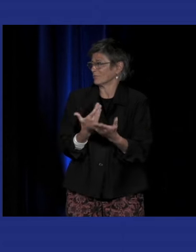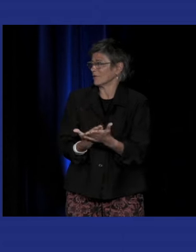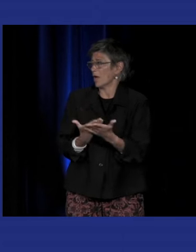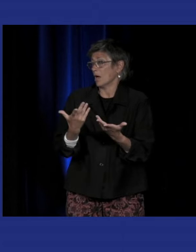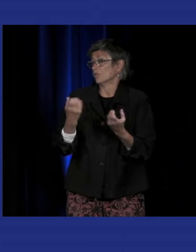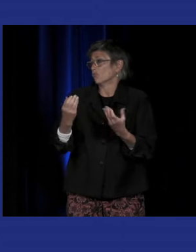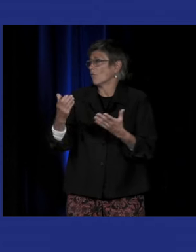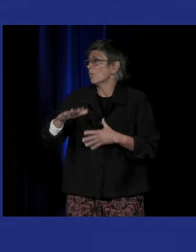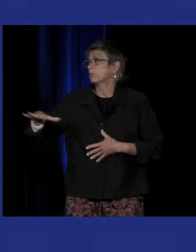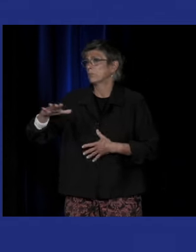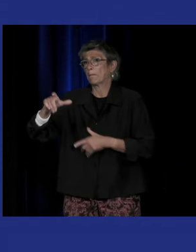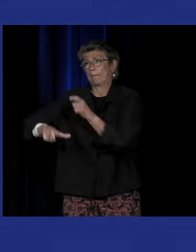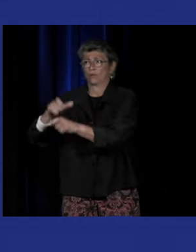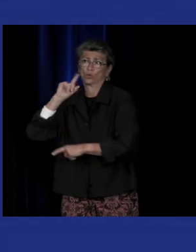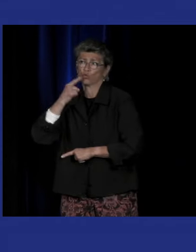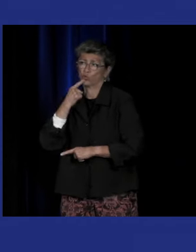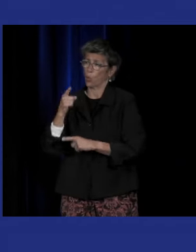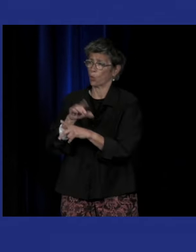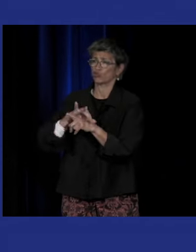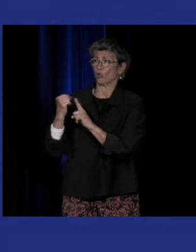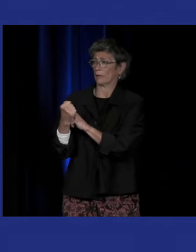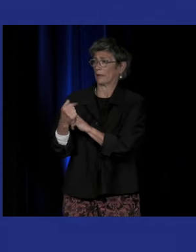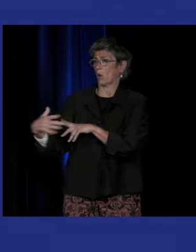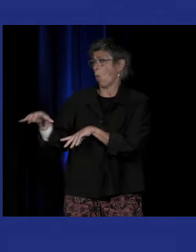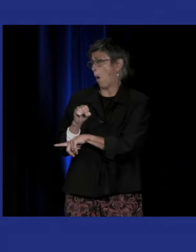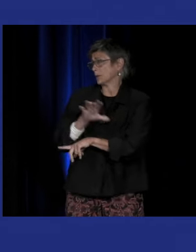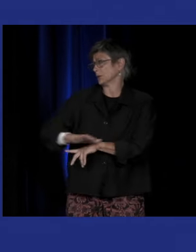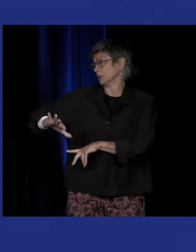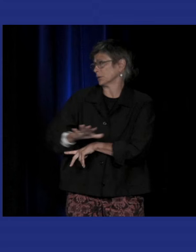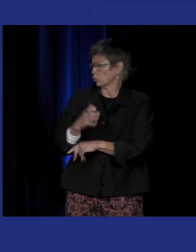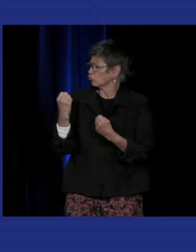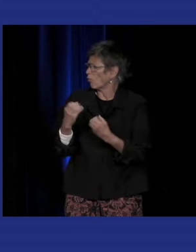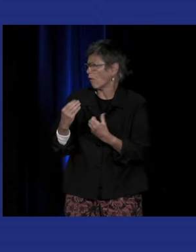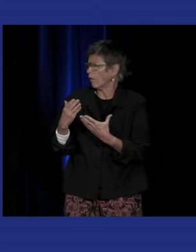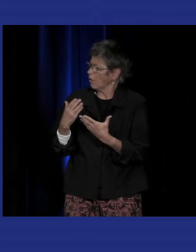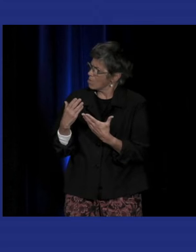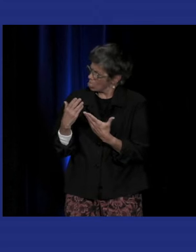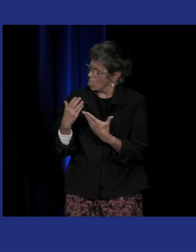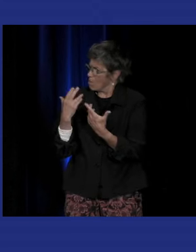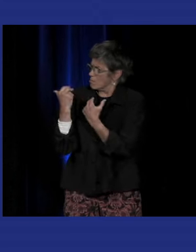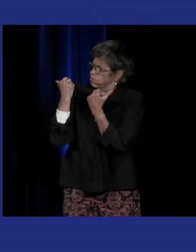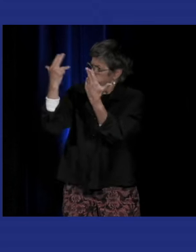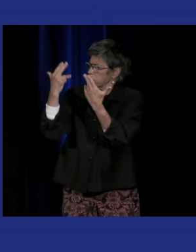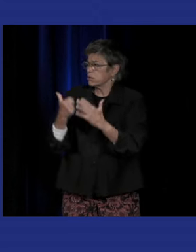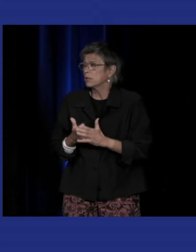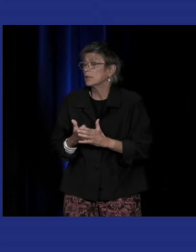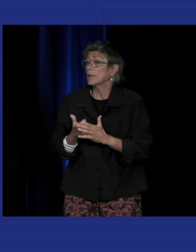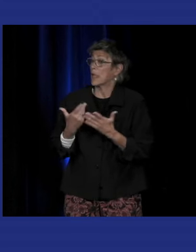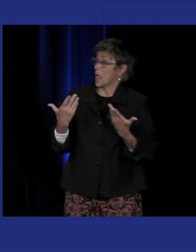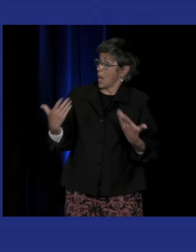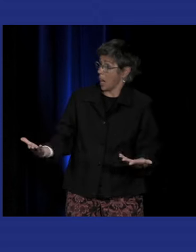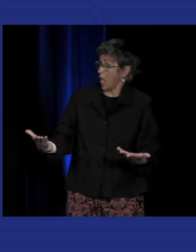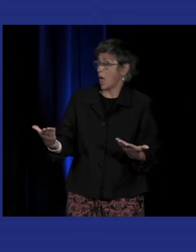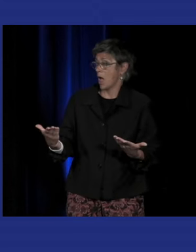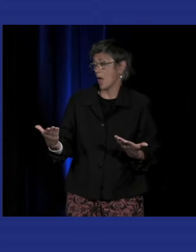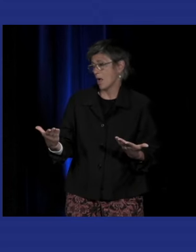particulièrement dans nos sociétés contemporaines, parfois se révoltent. Et l'art, c'est une